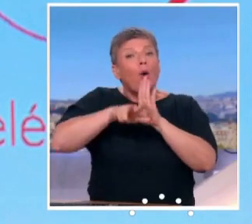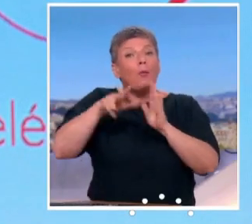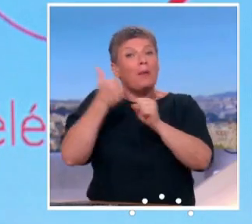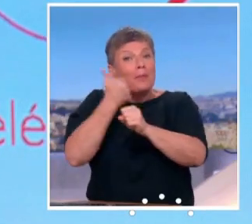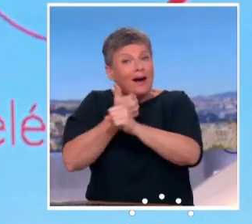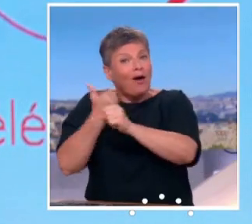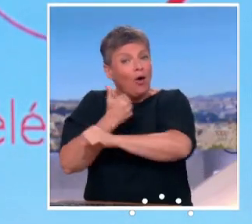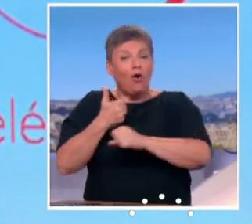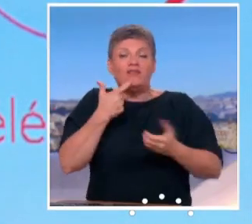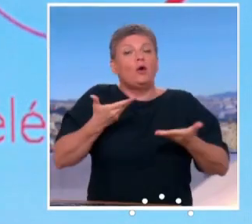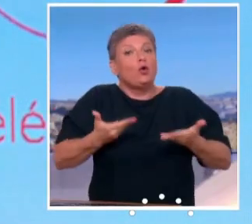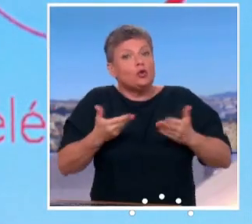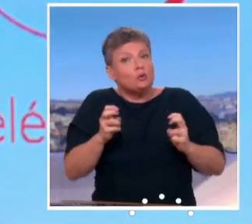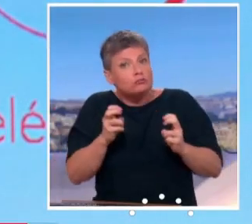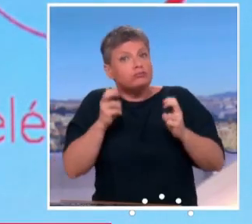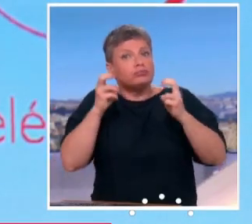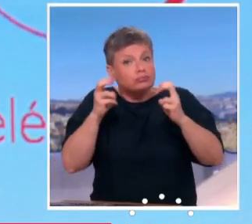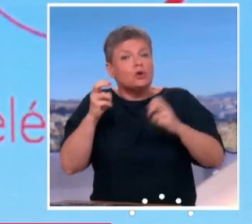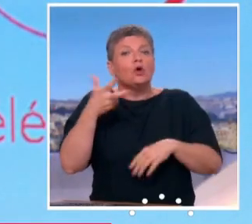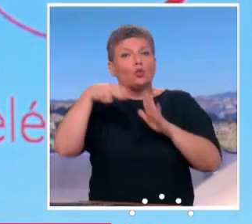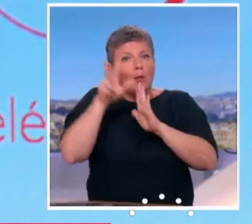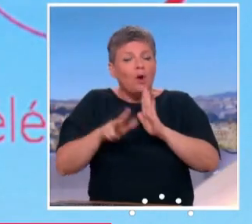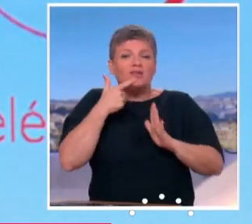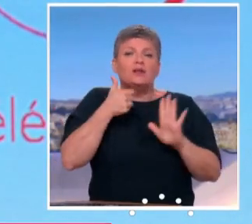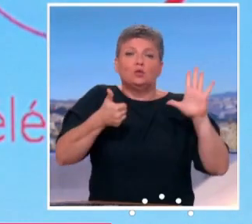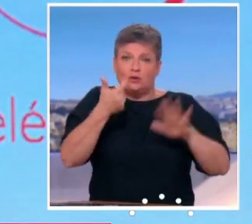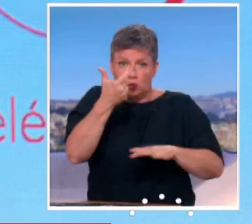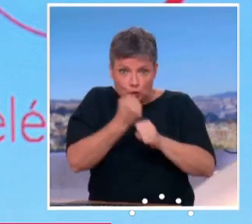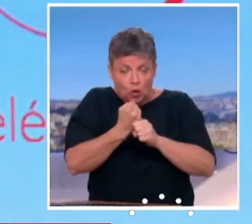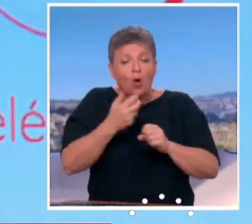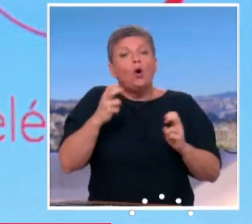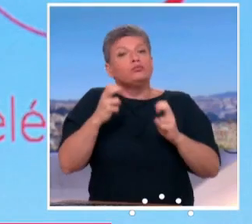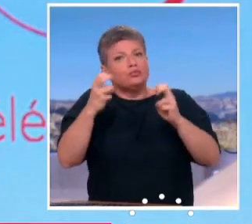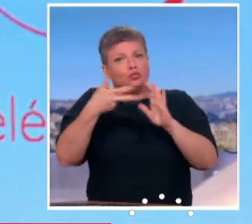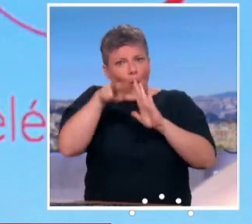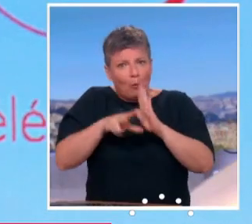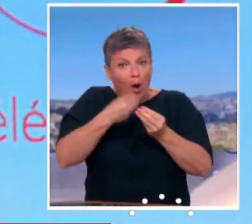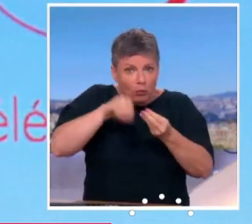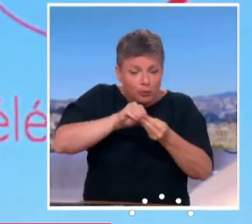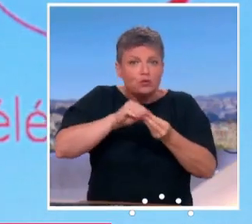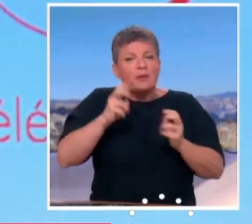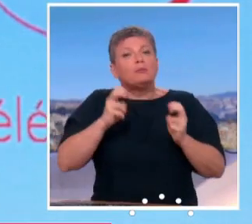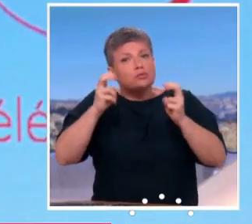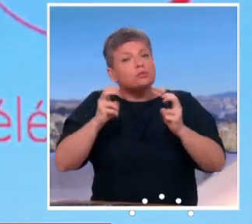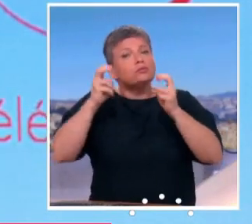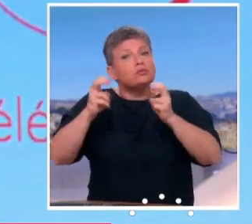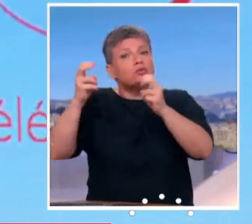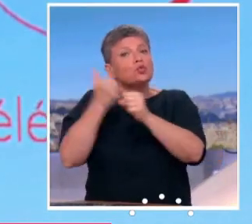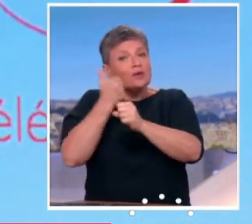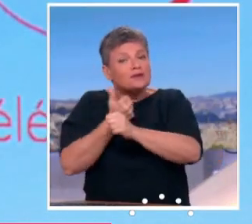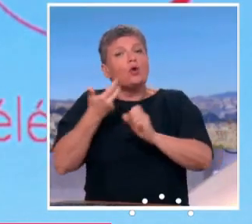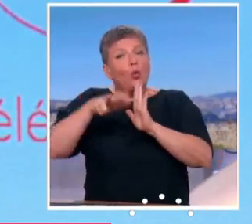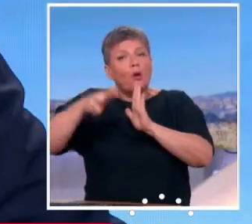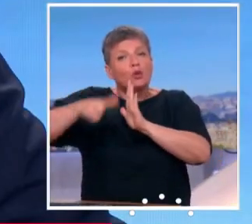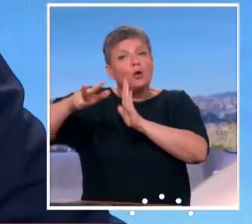effectivement c'est un relèvement de 3 mois, de 62 à 62 ans et 3 mois, et puis chaque année 3 mois seront rajoutés pour atteindre 64 ans progressivement. C'est